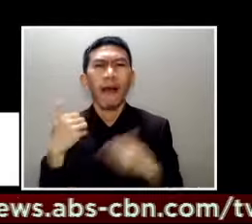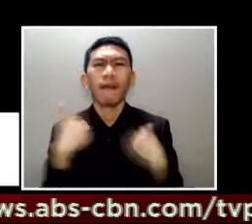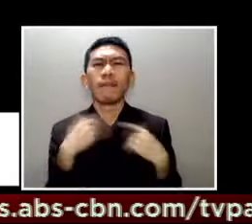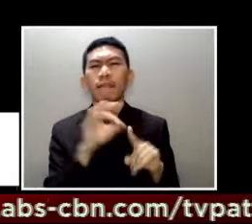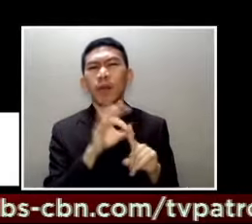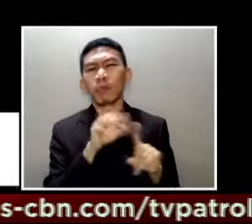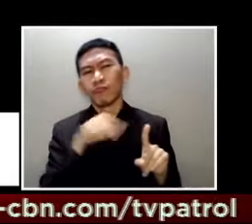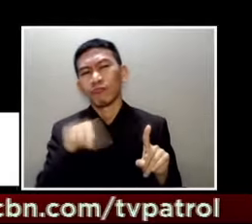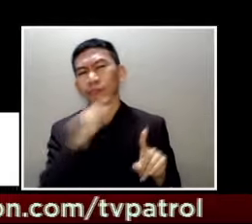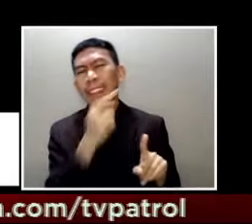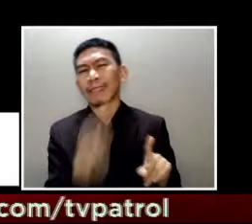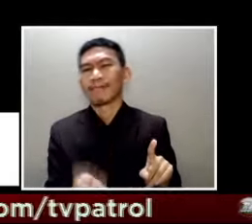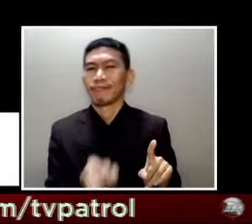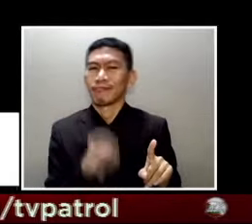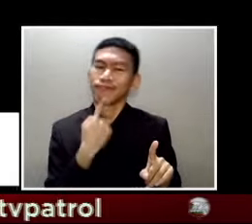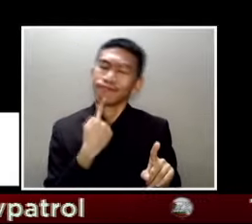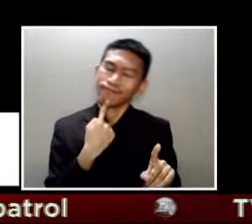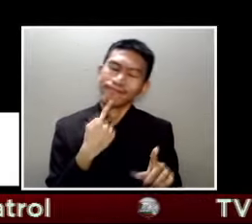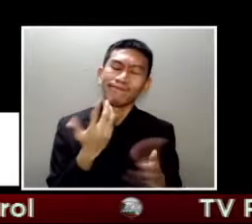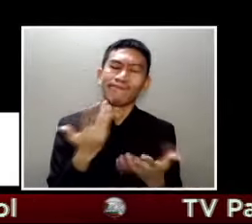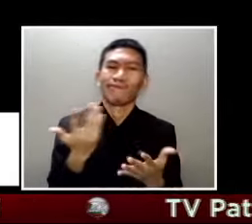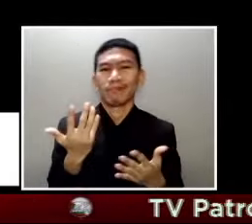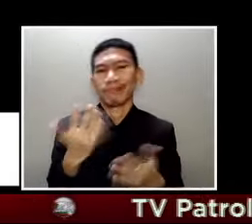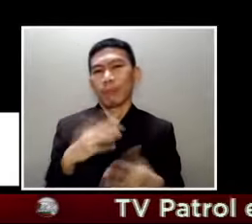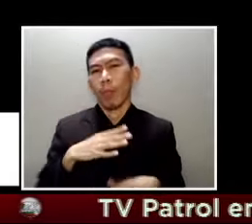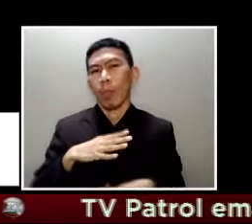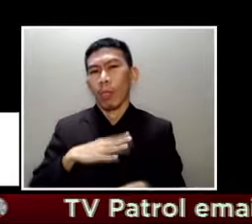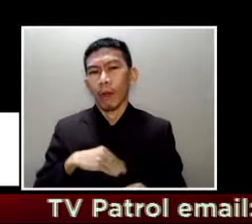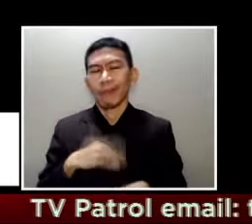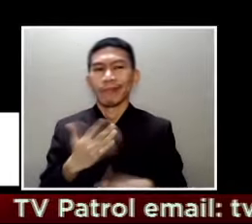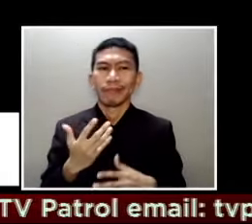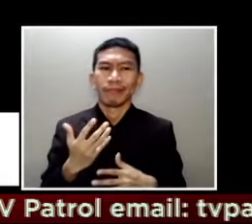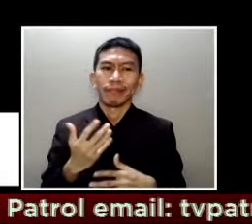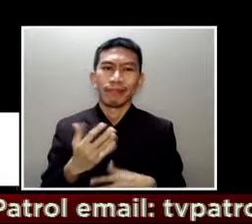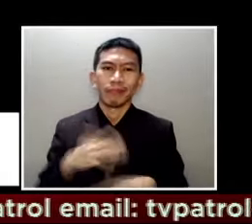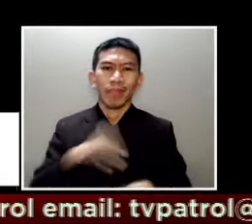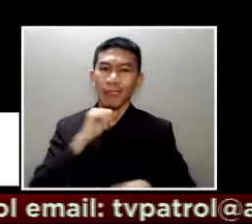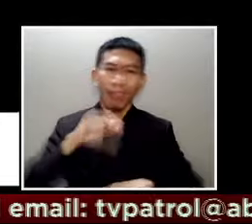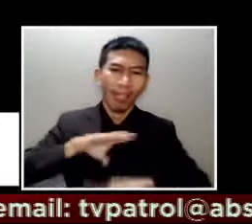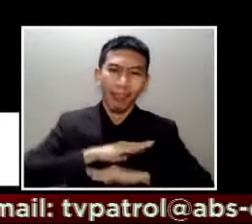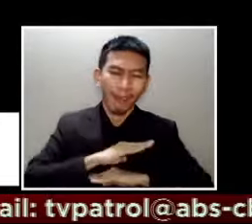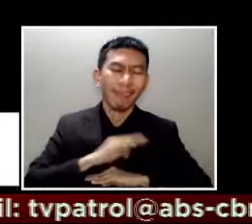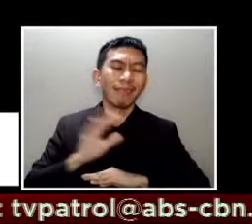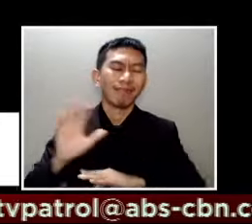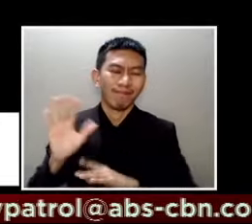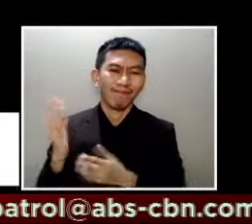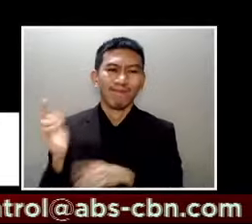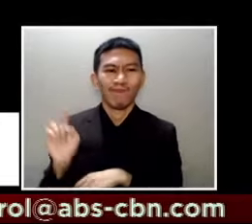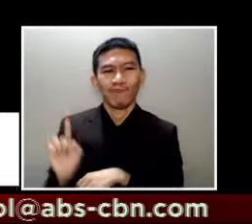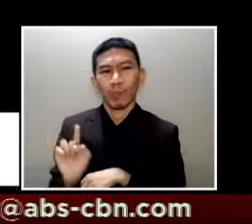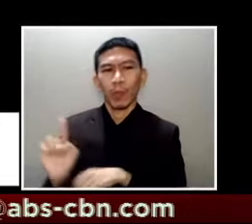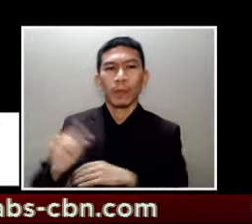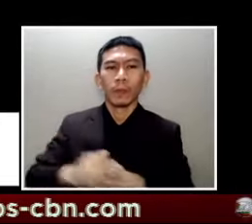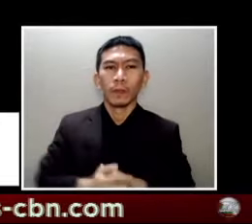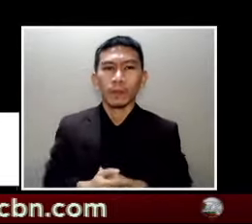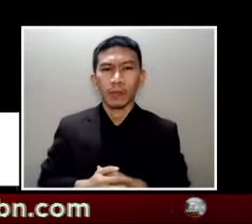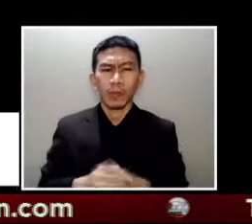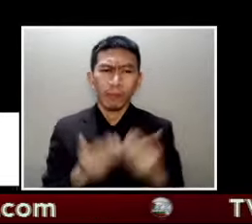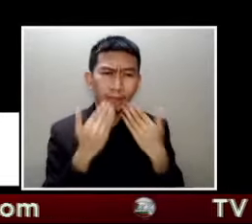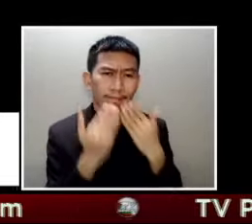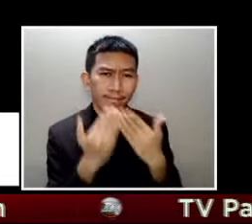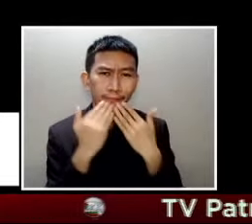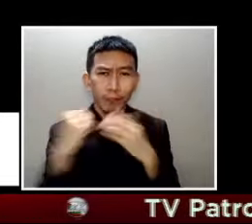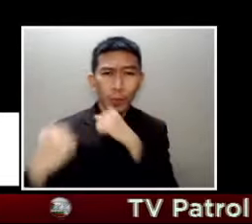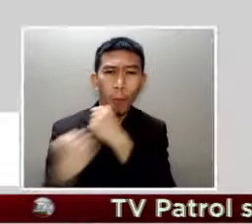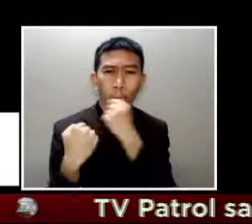hindi nakuntento sa kanyang performance Maraming salamat talaga sa lahat ng nagpapakita ng support